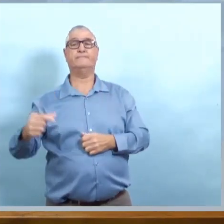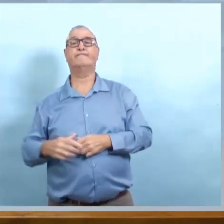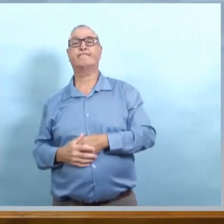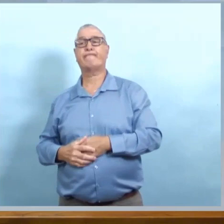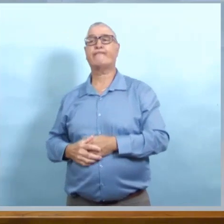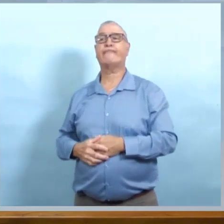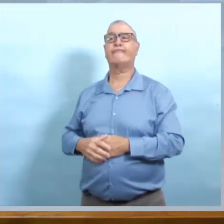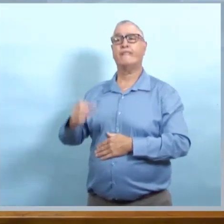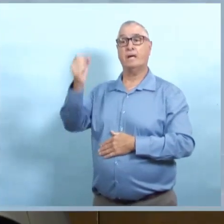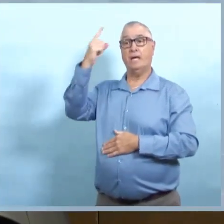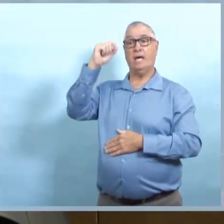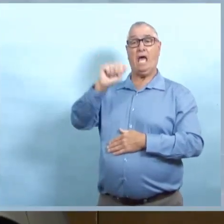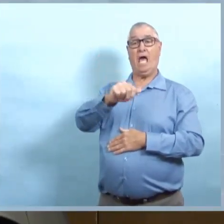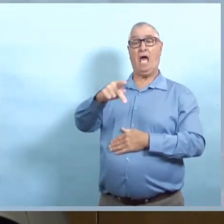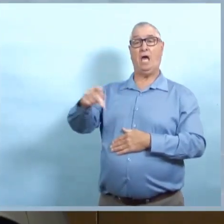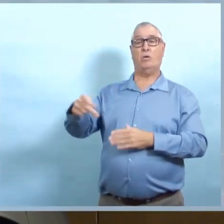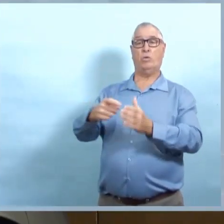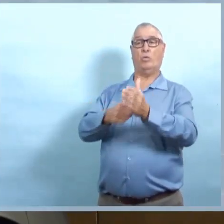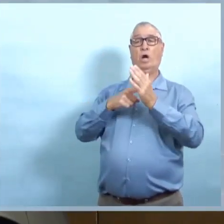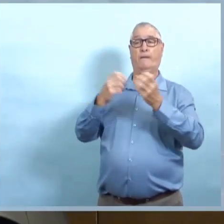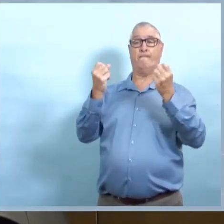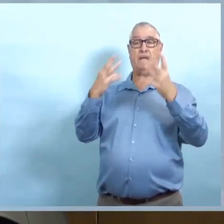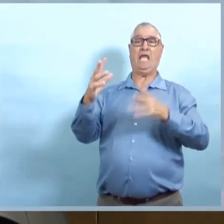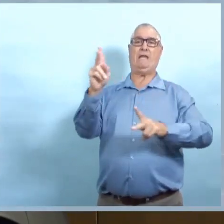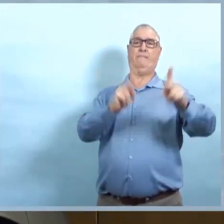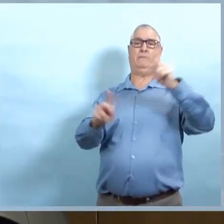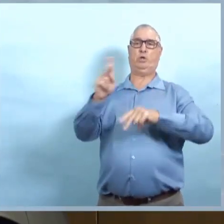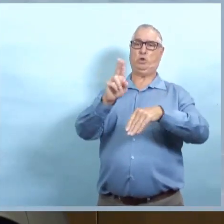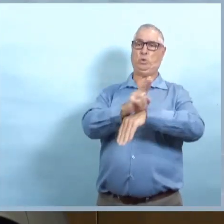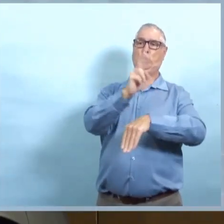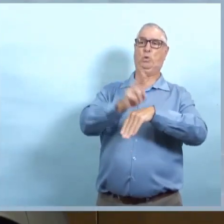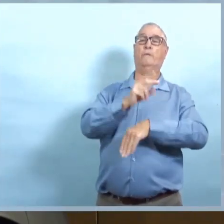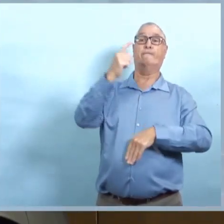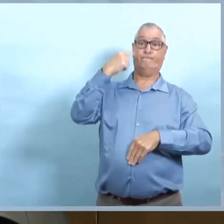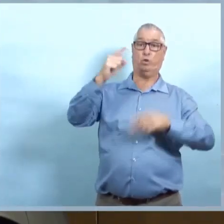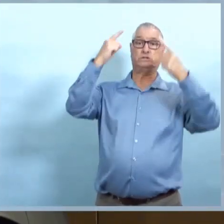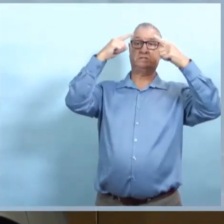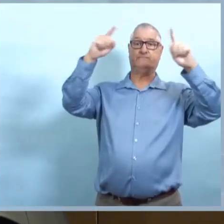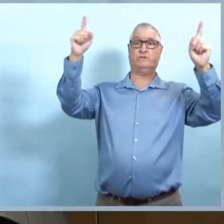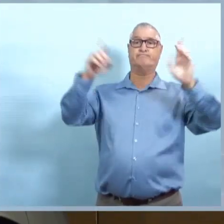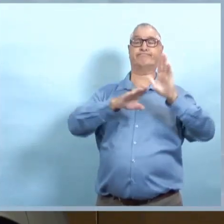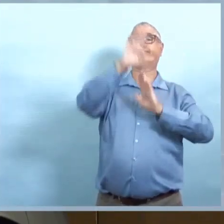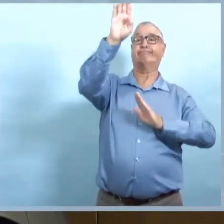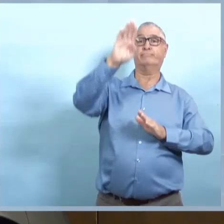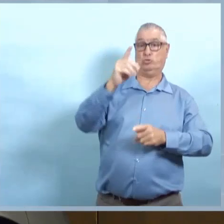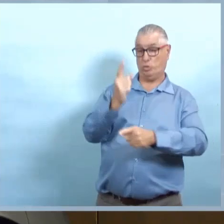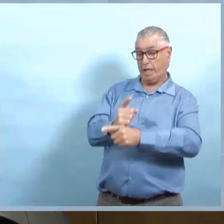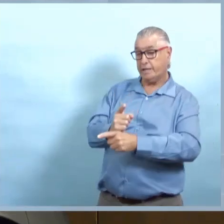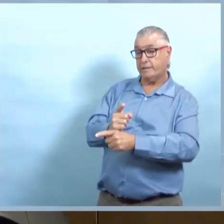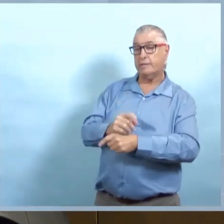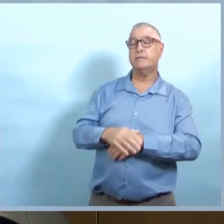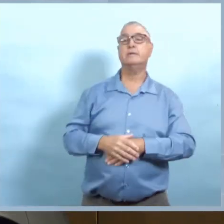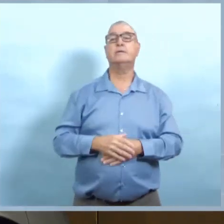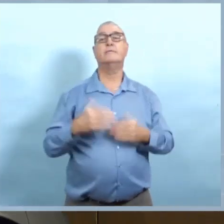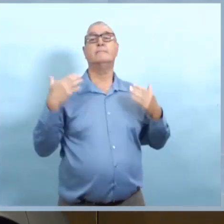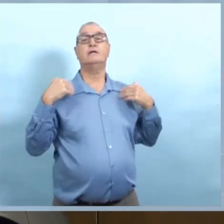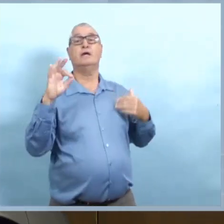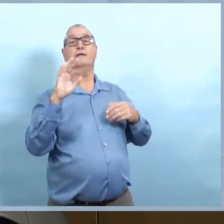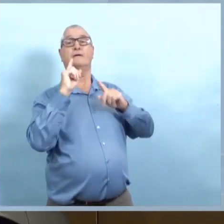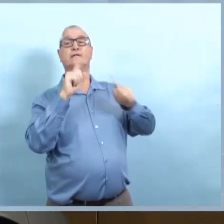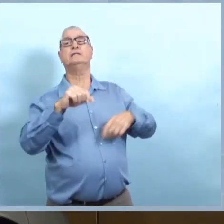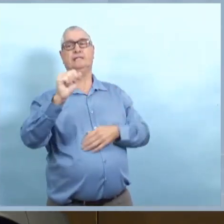pour faire en sorte qu'on transmet l'information sur qui a la COVID et qui est à risque. Mais cette application